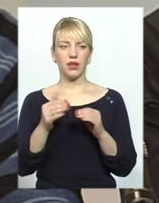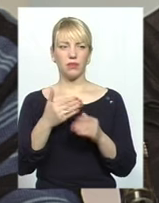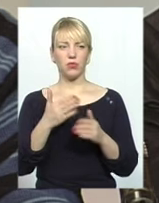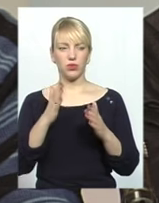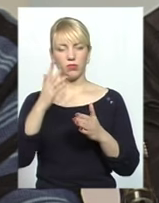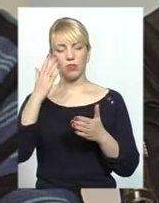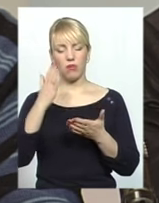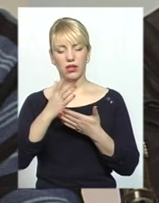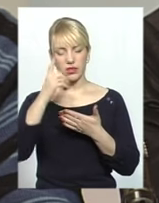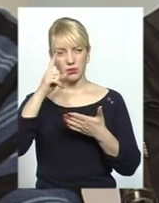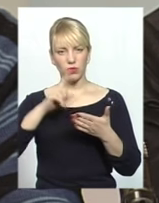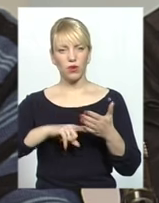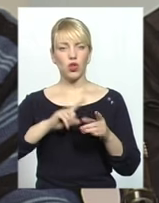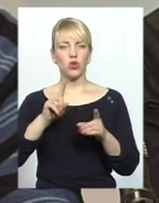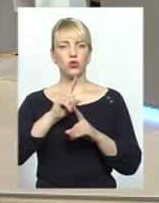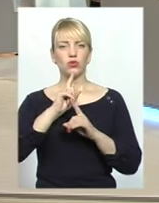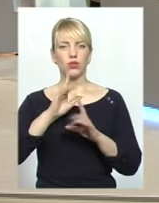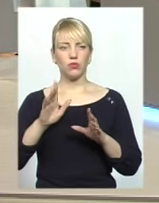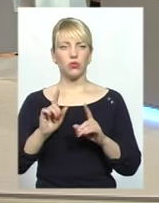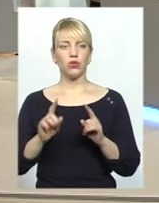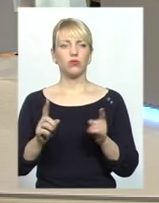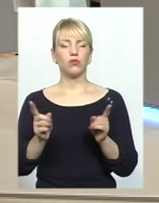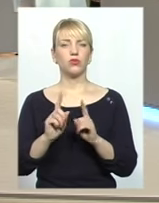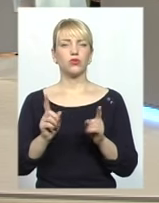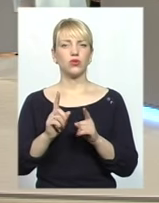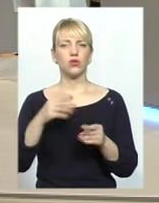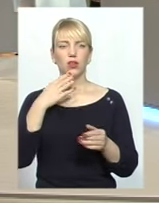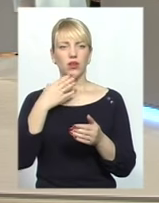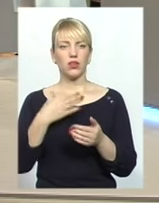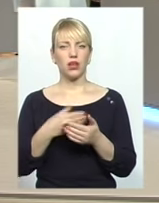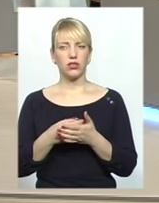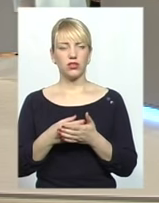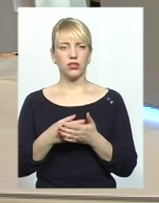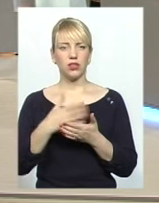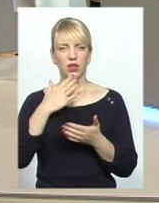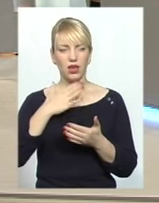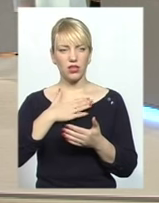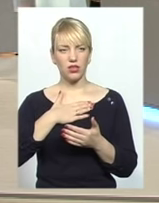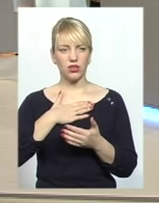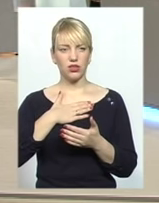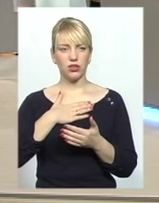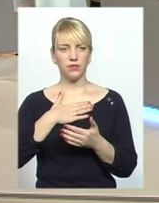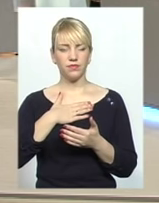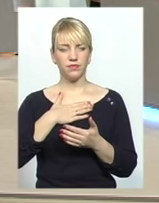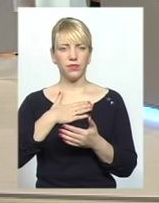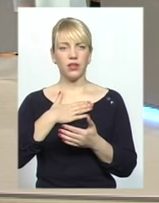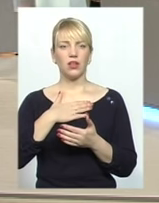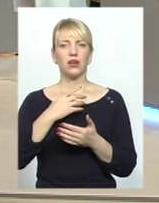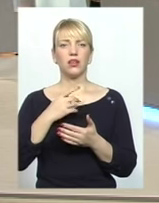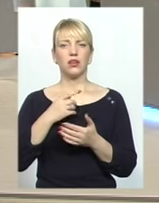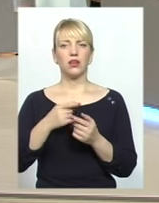мати сподівання, що і не буде. Тому що наші совірці одружені на